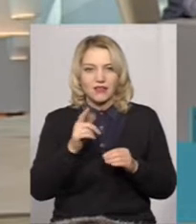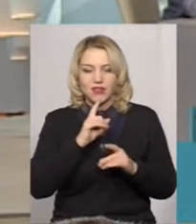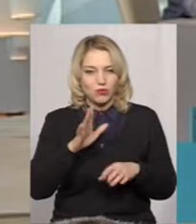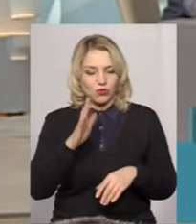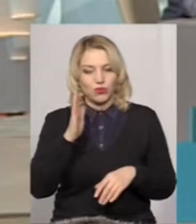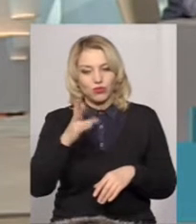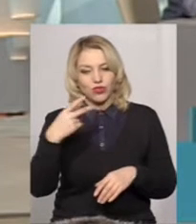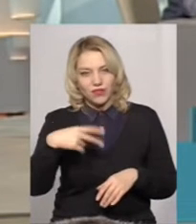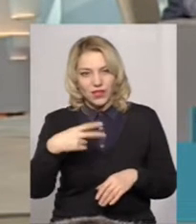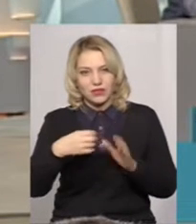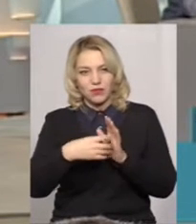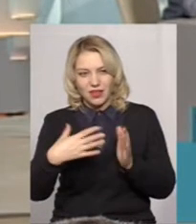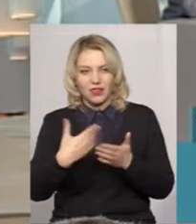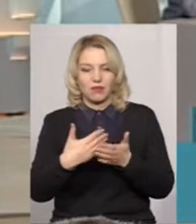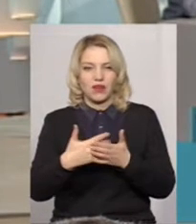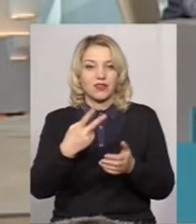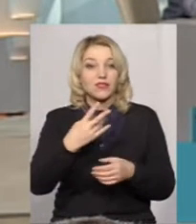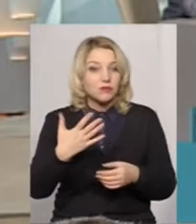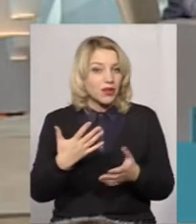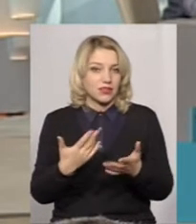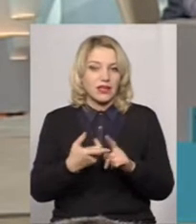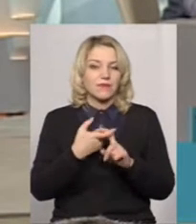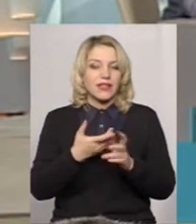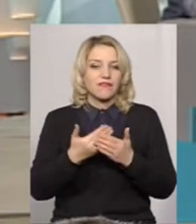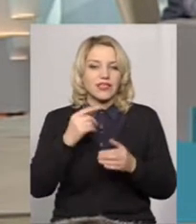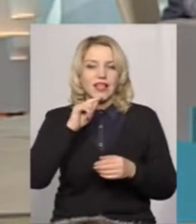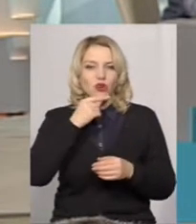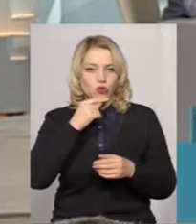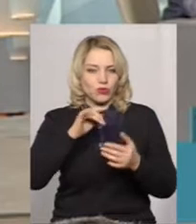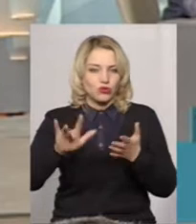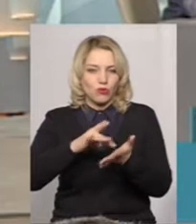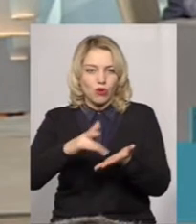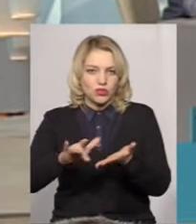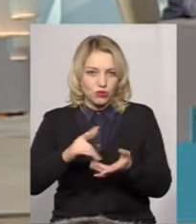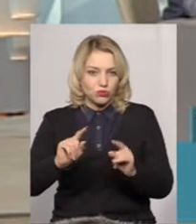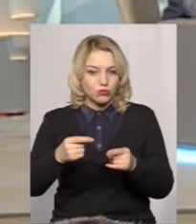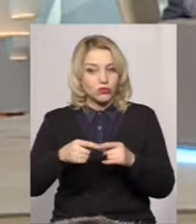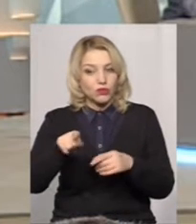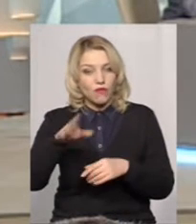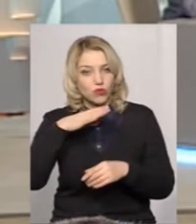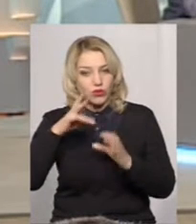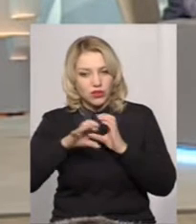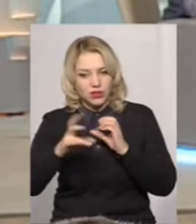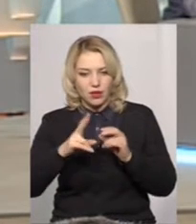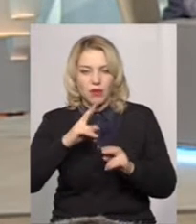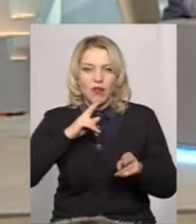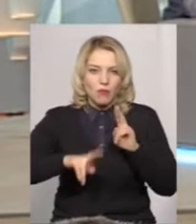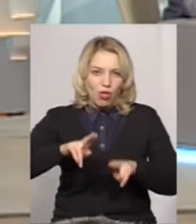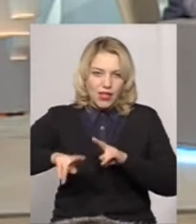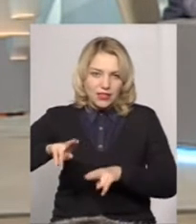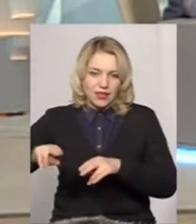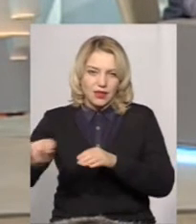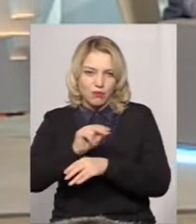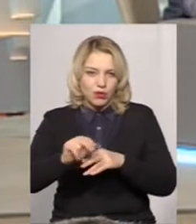20, чи 20, там, 15, не знаю, 25, в залежності від економічного розрахунку. Тому що той водогін потрібно полатати, потрібно